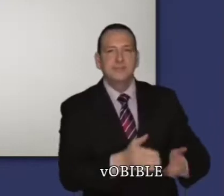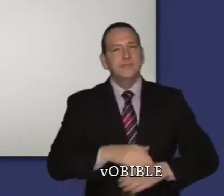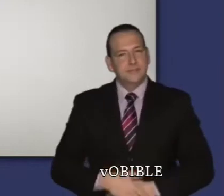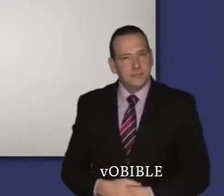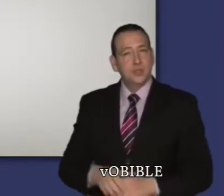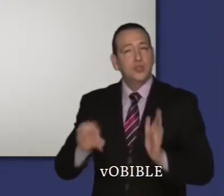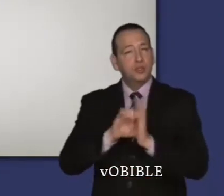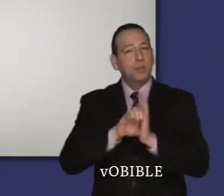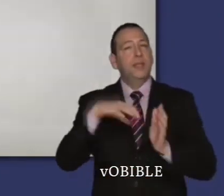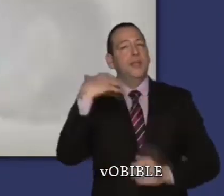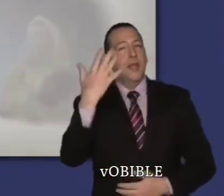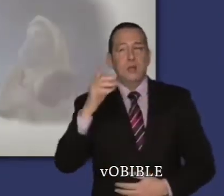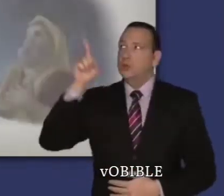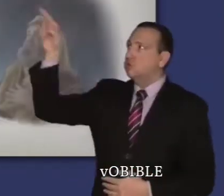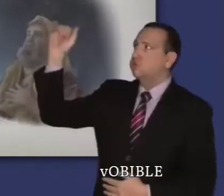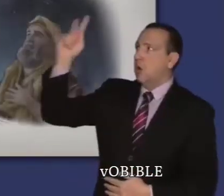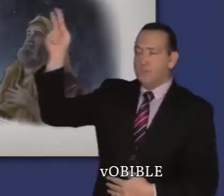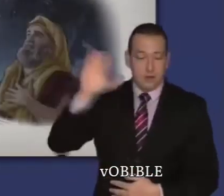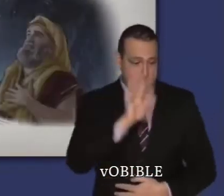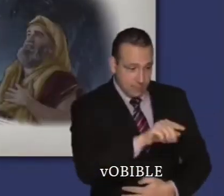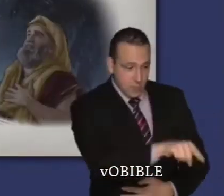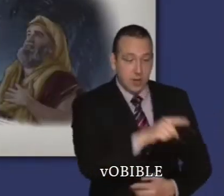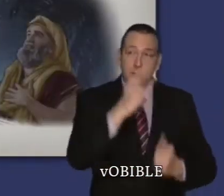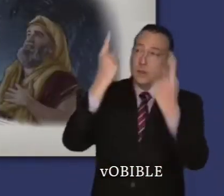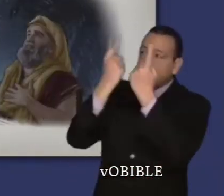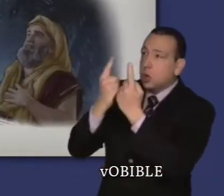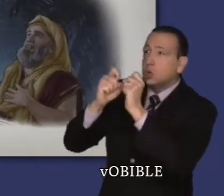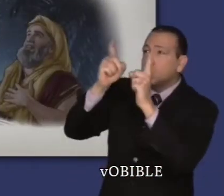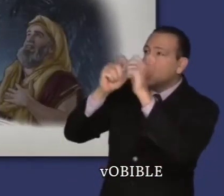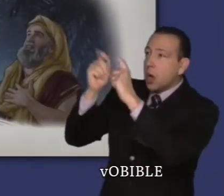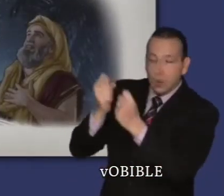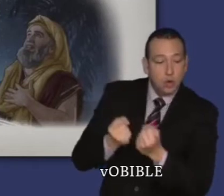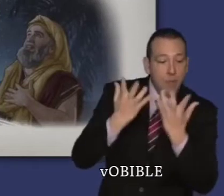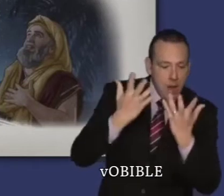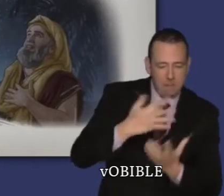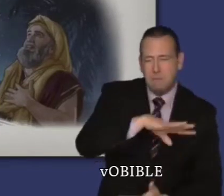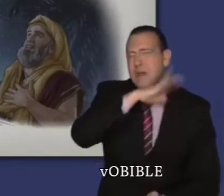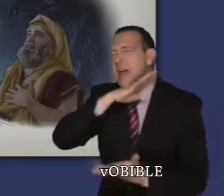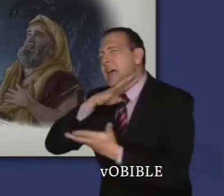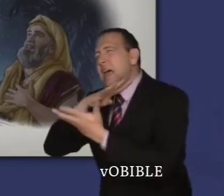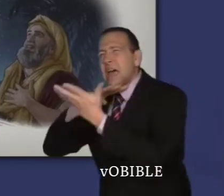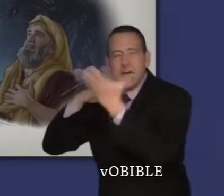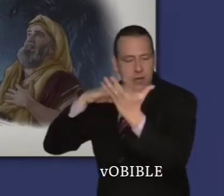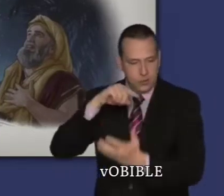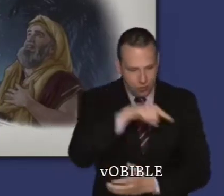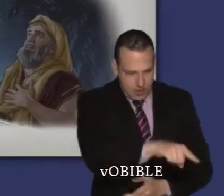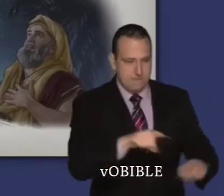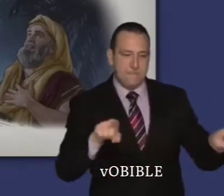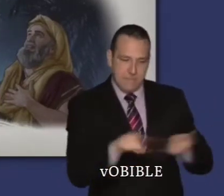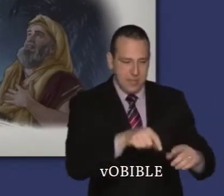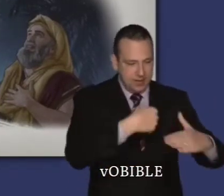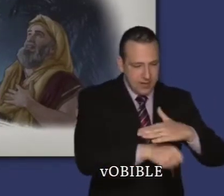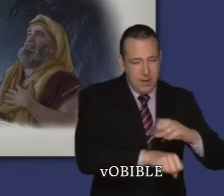Dans le chapitre 15, Jéhovah dit à Abraham, « Regarde vers le ciel et compte les étoiles si tu le peux. » Puis il ajoute,